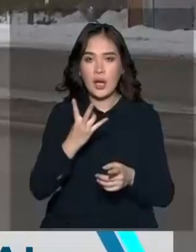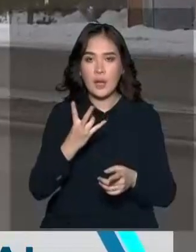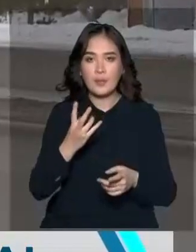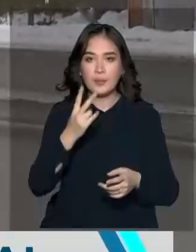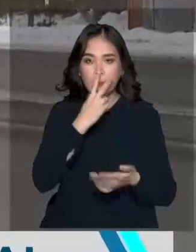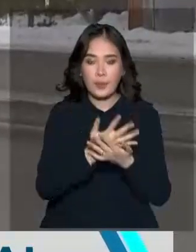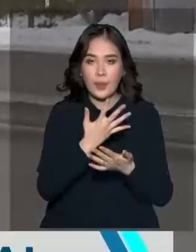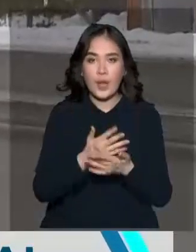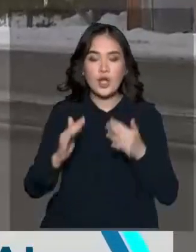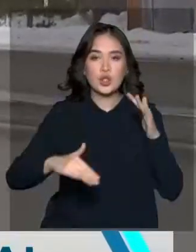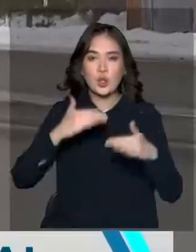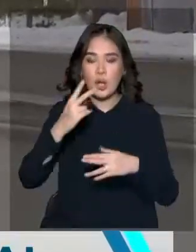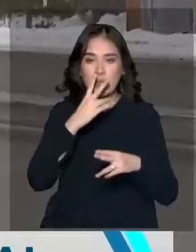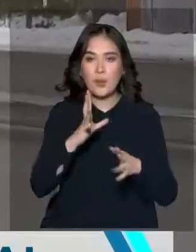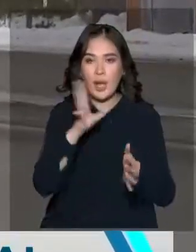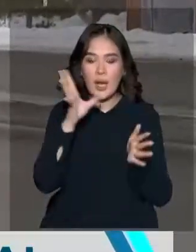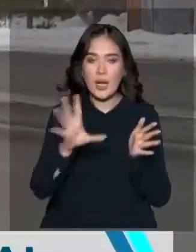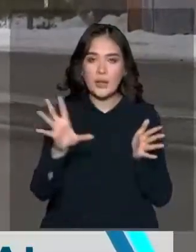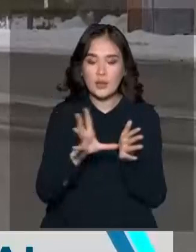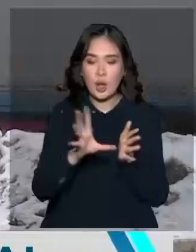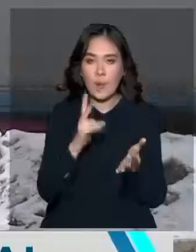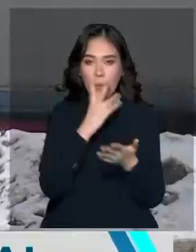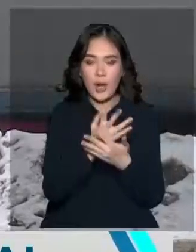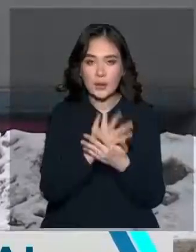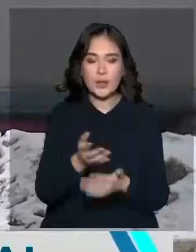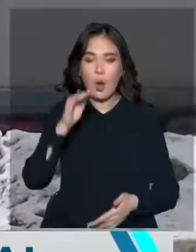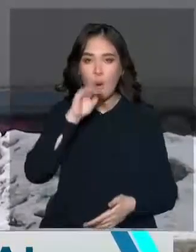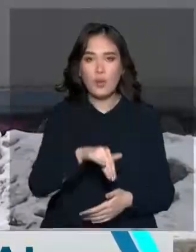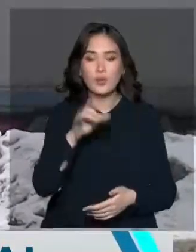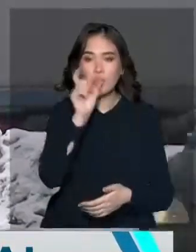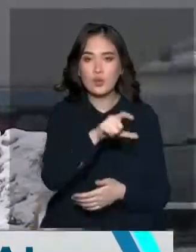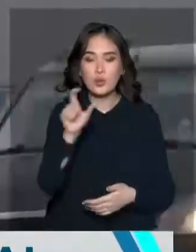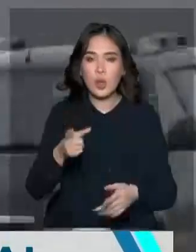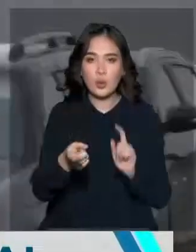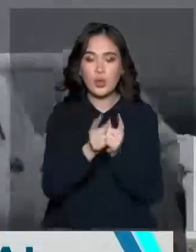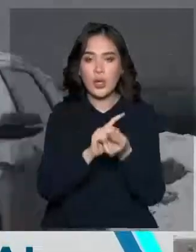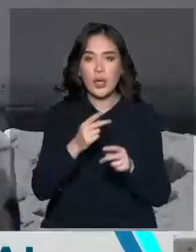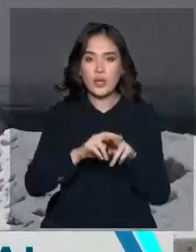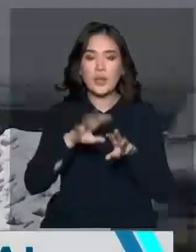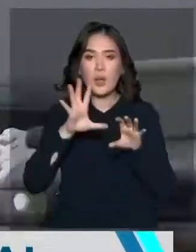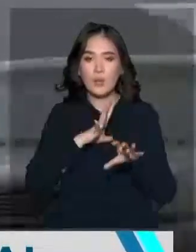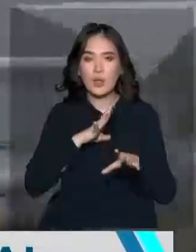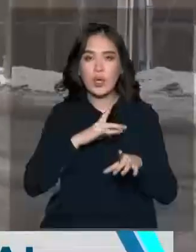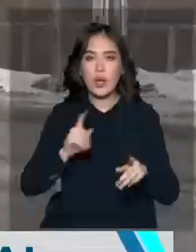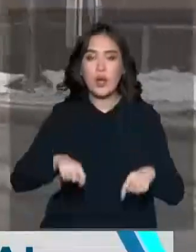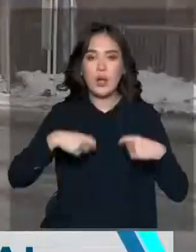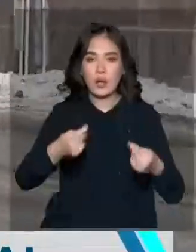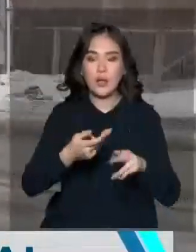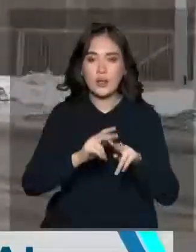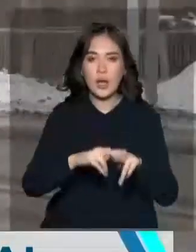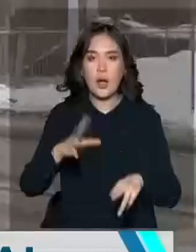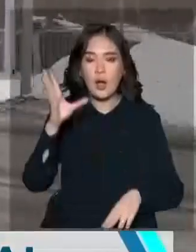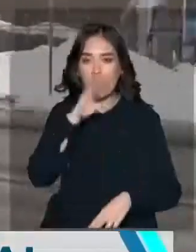Жоғарыда аталған қызметтер электронды түрде көрсетілет. Мамандар өзгертілген ереже ғотандық жып тасмалдаушылардың бәсегеге